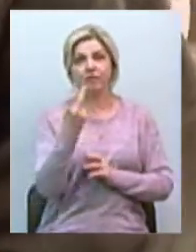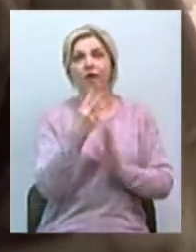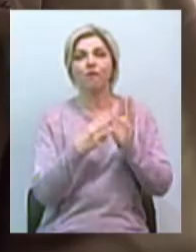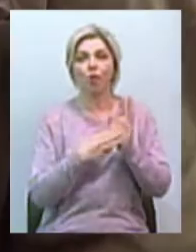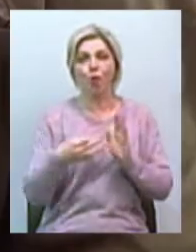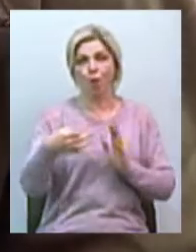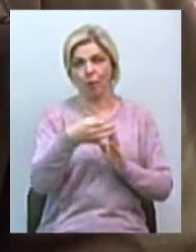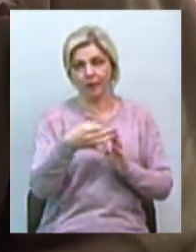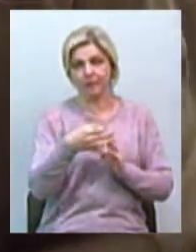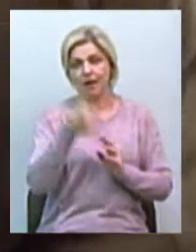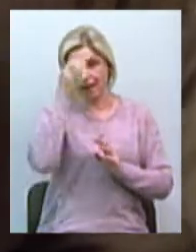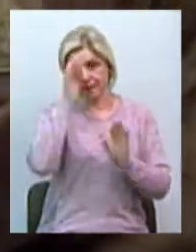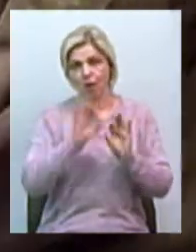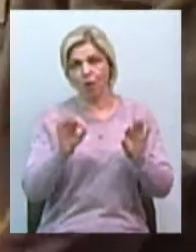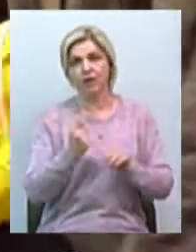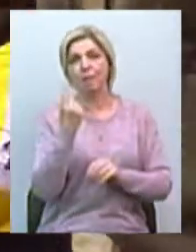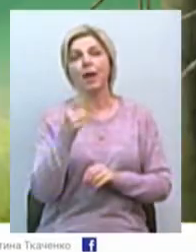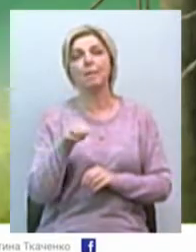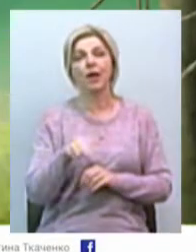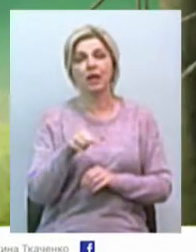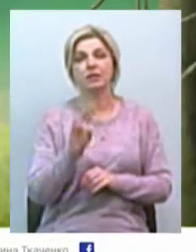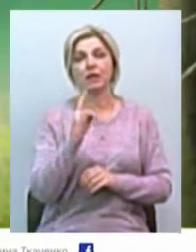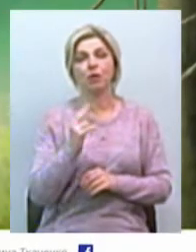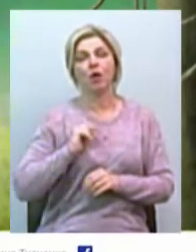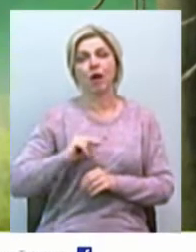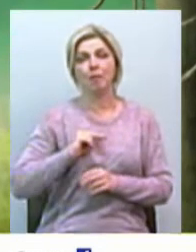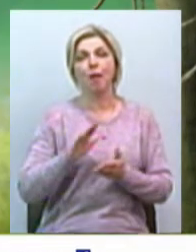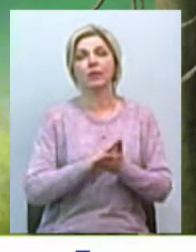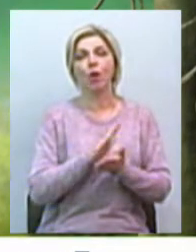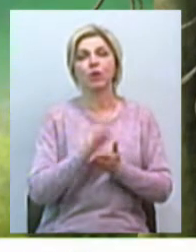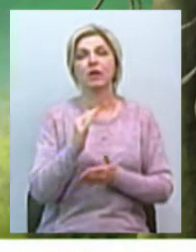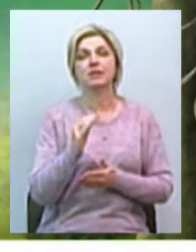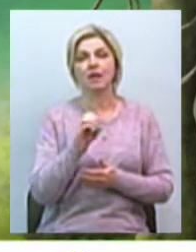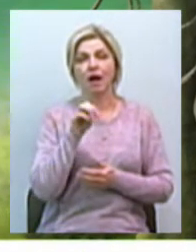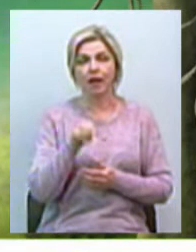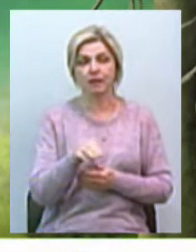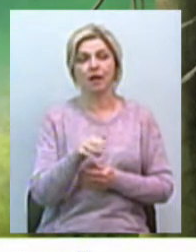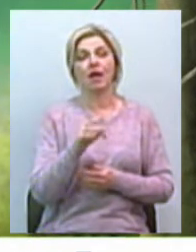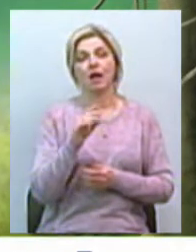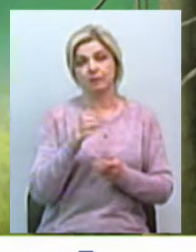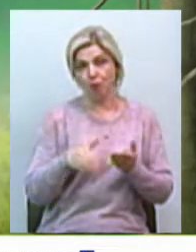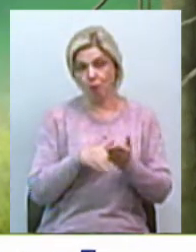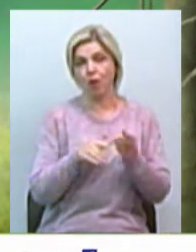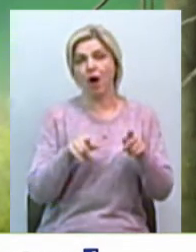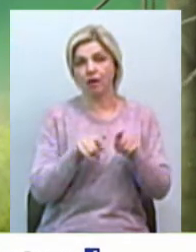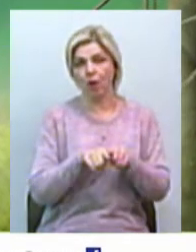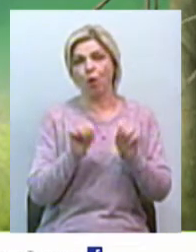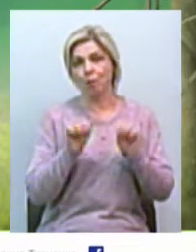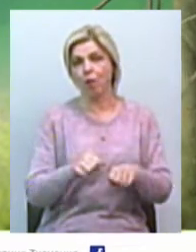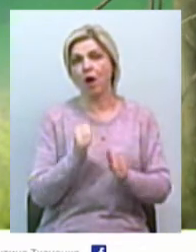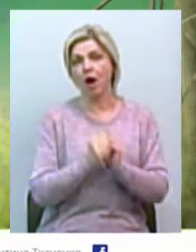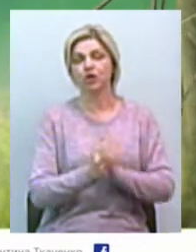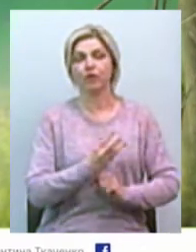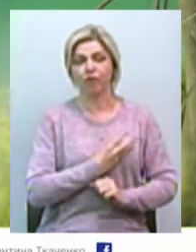область. Нагадаємо, 1 березня в Миколаїві запрацював благодійний сайт «Країна ФЕЙ», за допомогою якого кожен охочий може